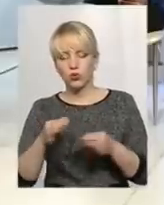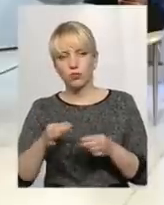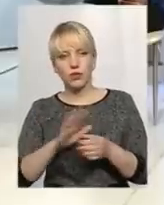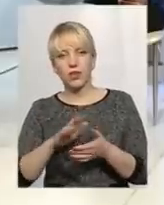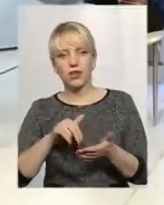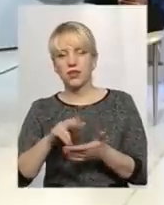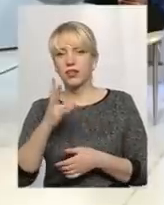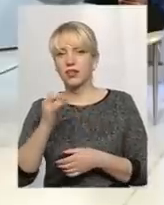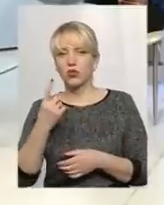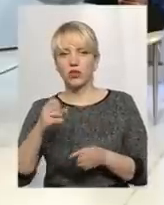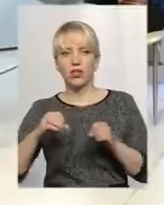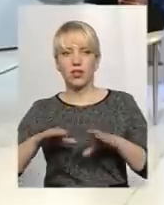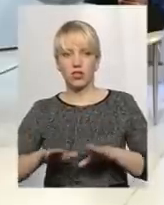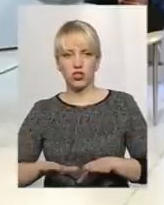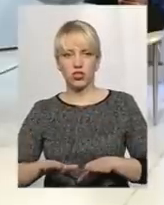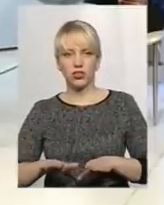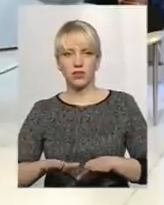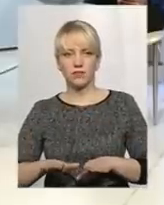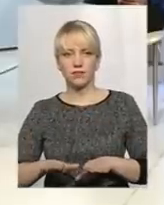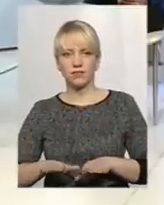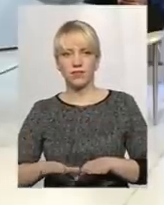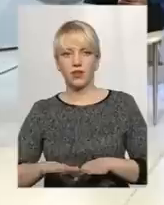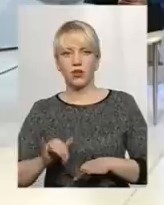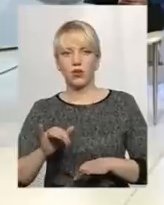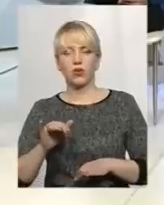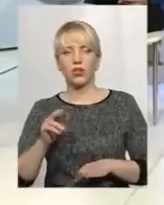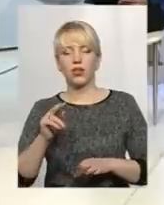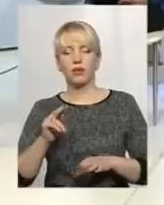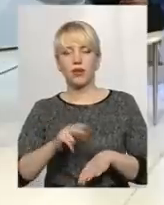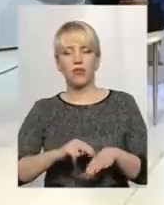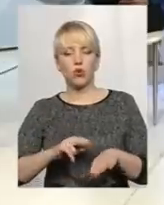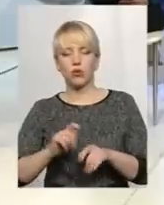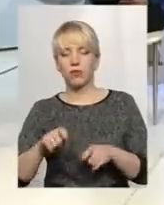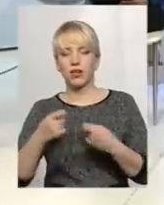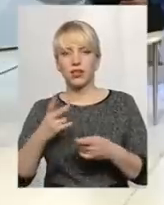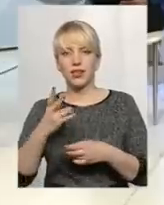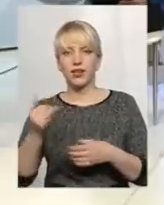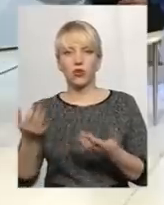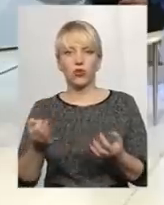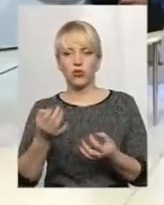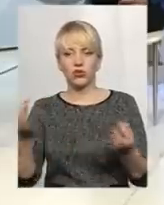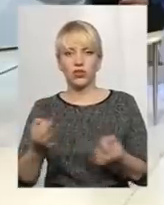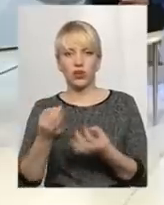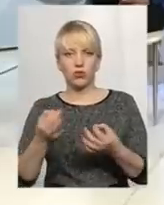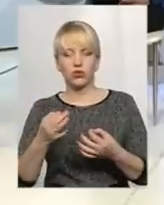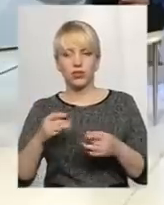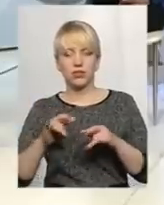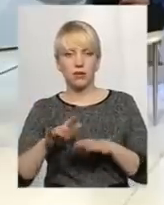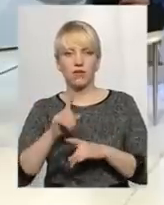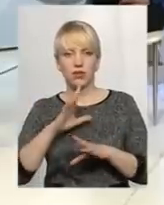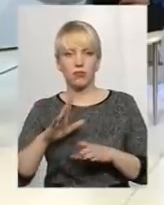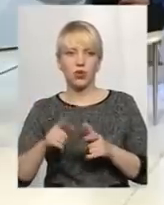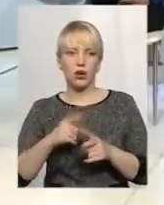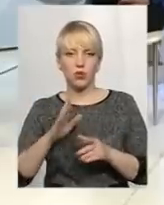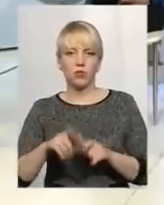дійде жодне рішення, в правоохоронні органи не будуть передані жодні справи, або ж якщо будуть передані, то